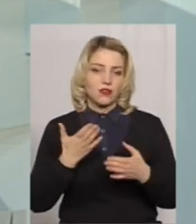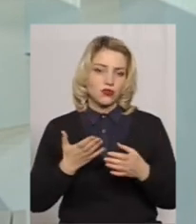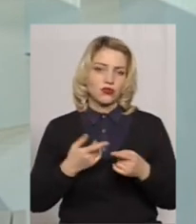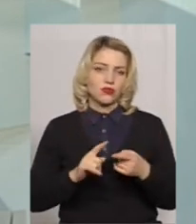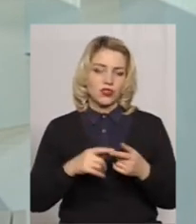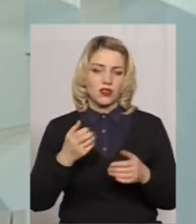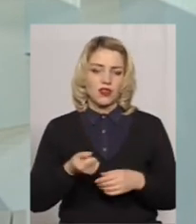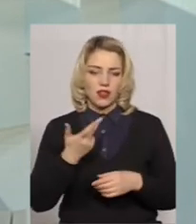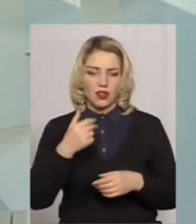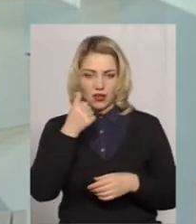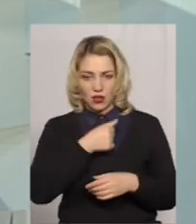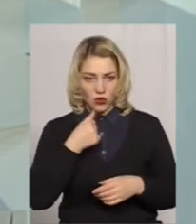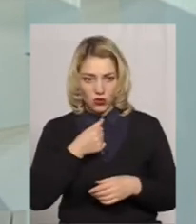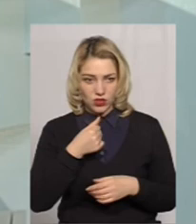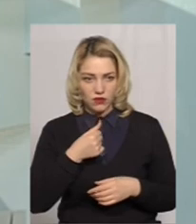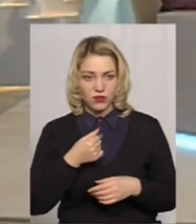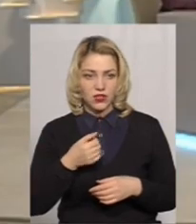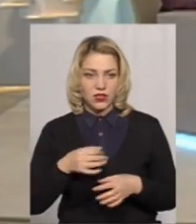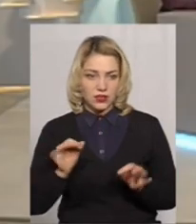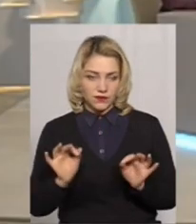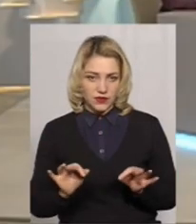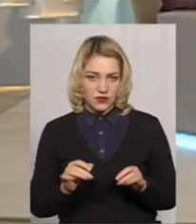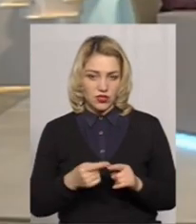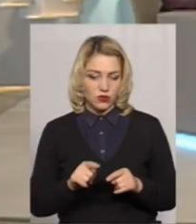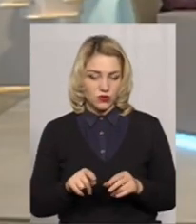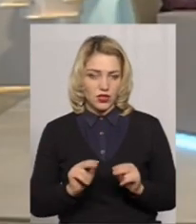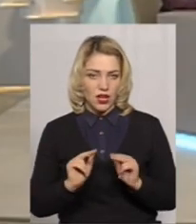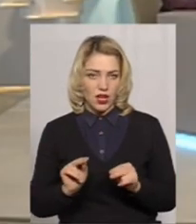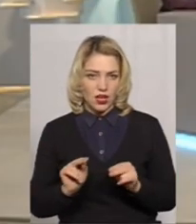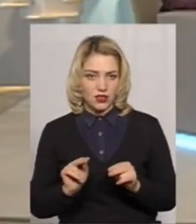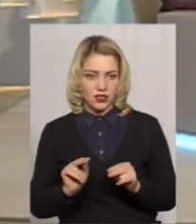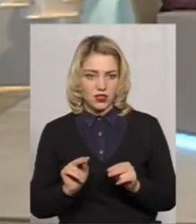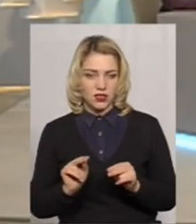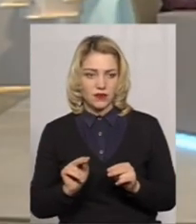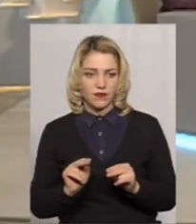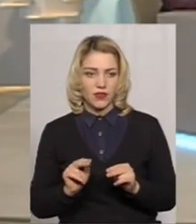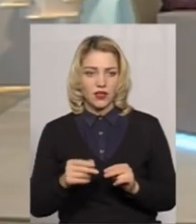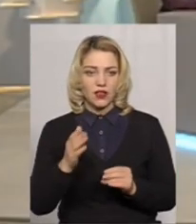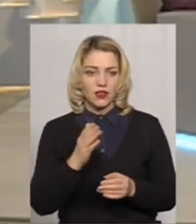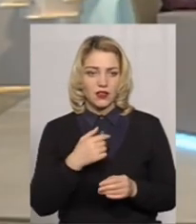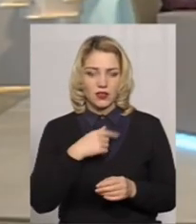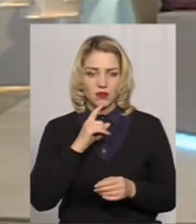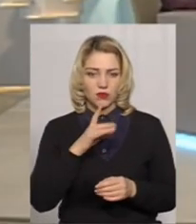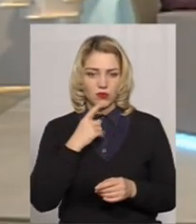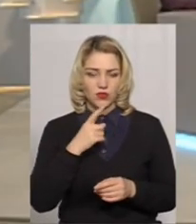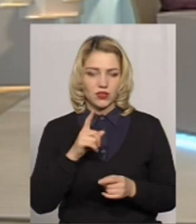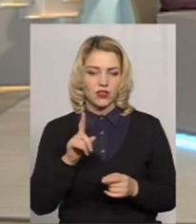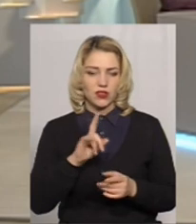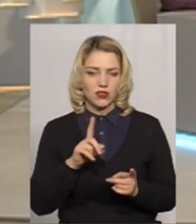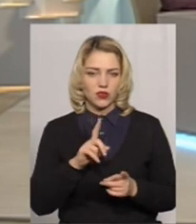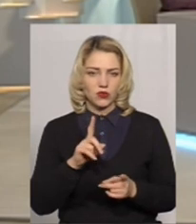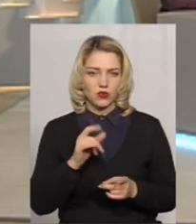господарювання вже декілька років, звичайно, тут гарантії є. Я не буду називати, які суб'єкти господарювання. В місті